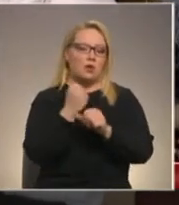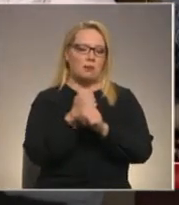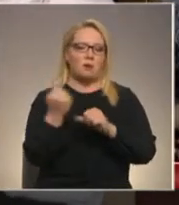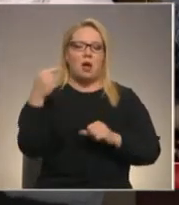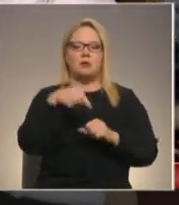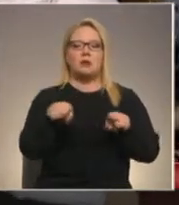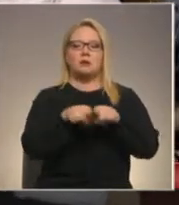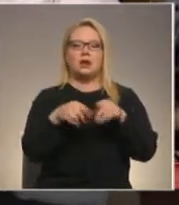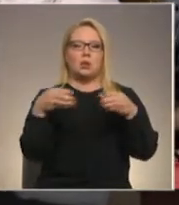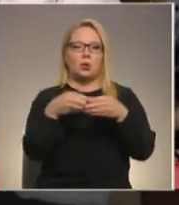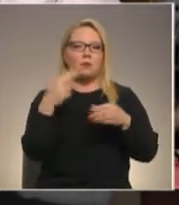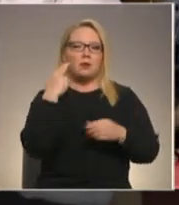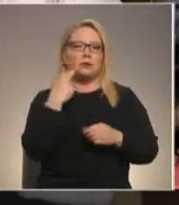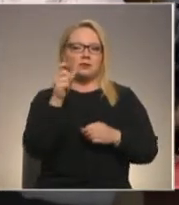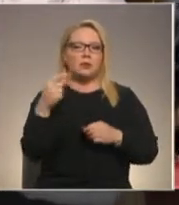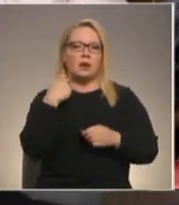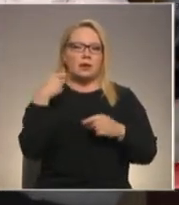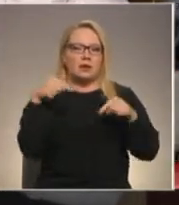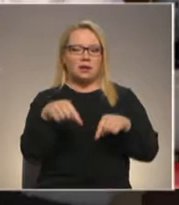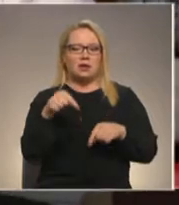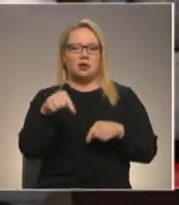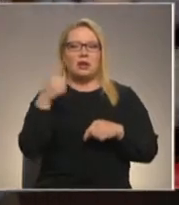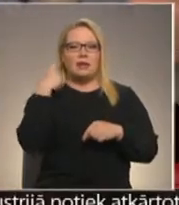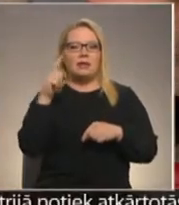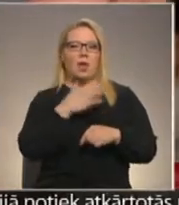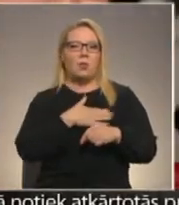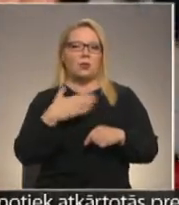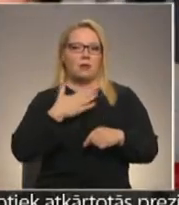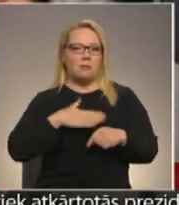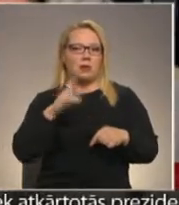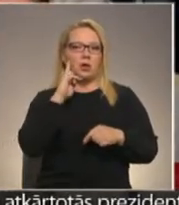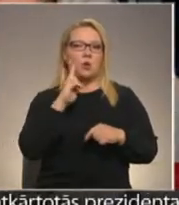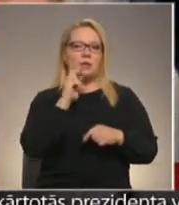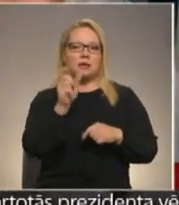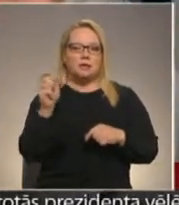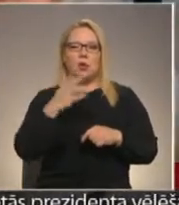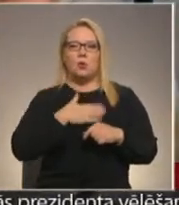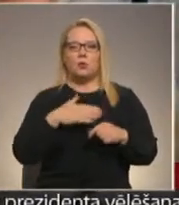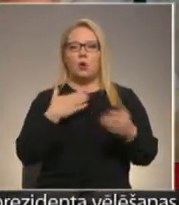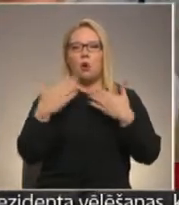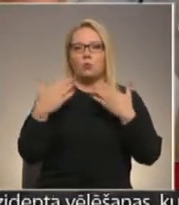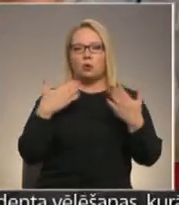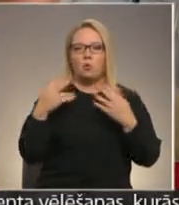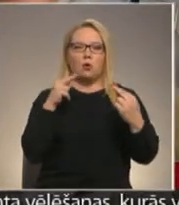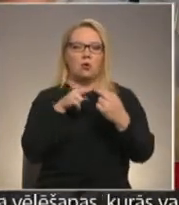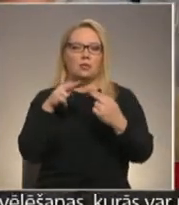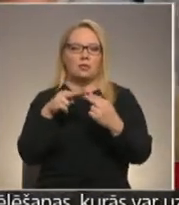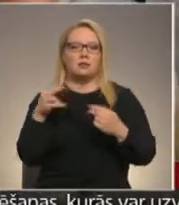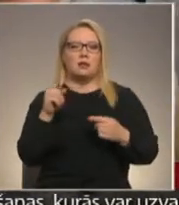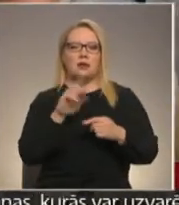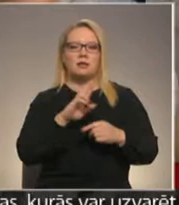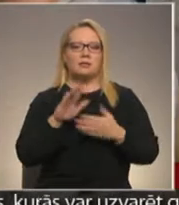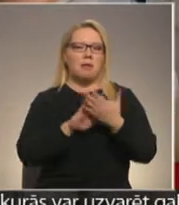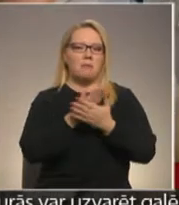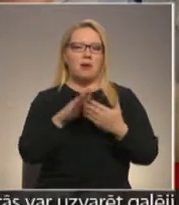atbraukusi arī grupiņa nedzirdīgo no Rīgas. Viņiem šī ideja ļoti patīk, jo nedzirdīgi ir ļoti komunikābli, un kontaktēties ar viņiem